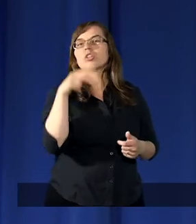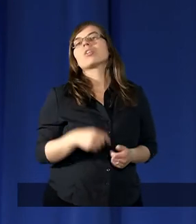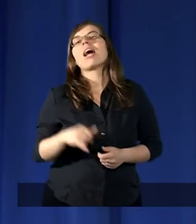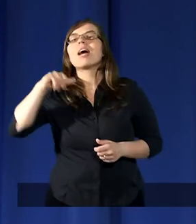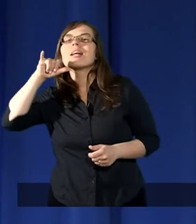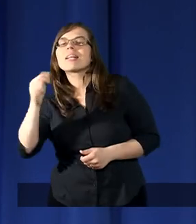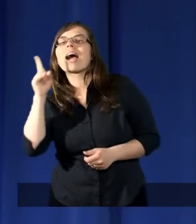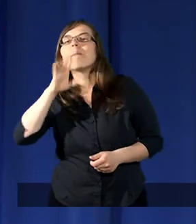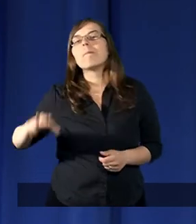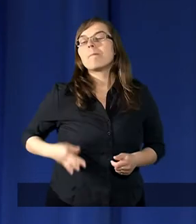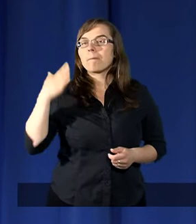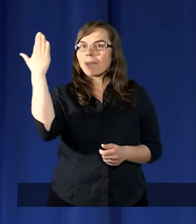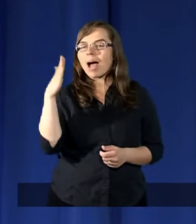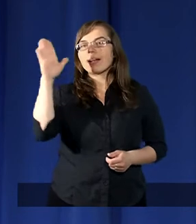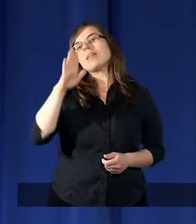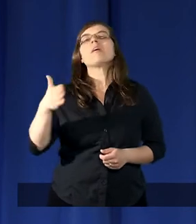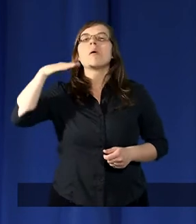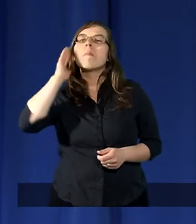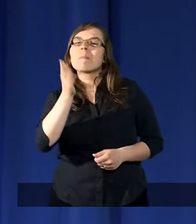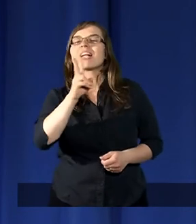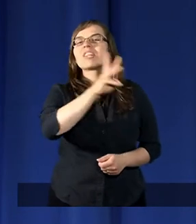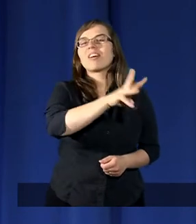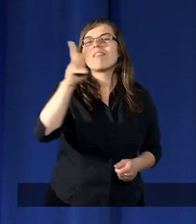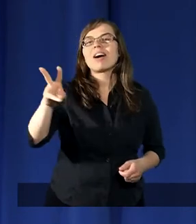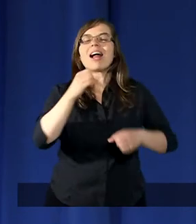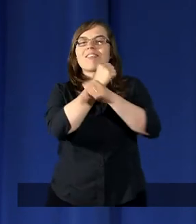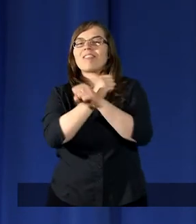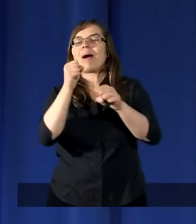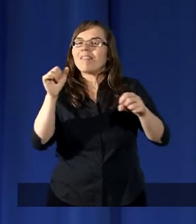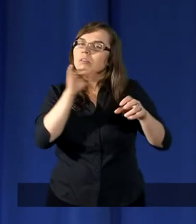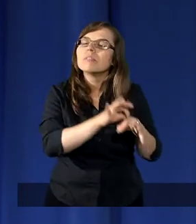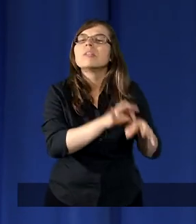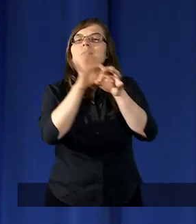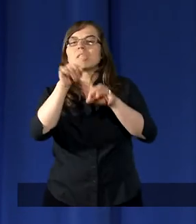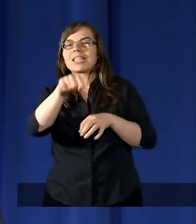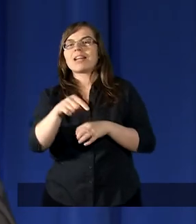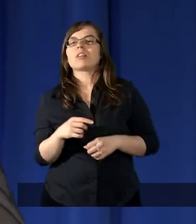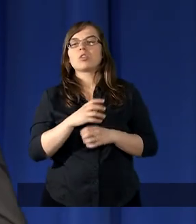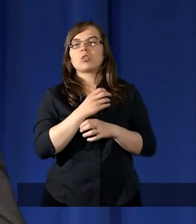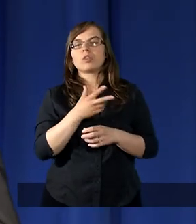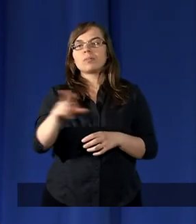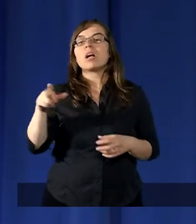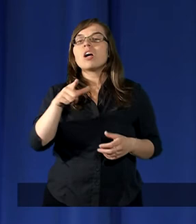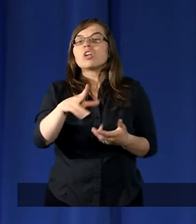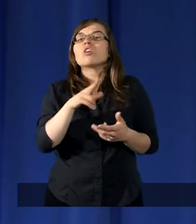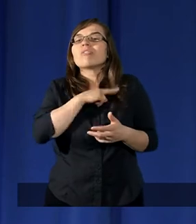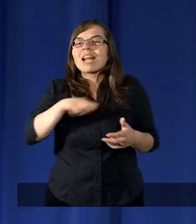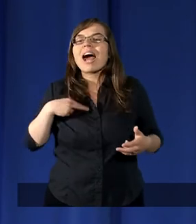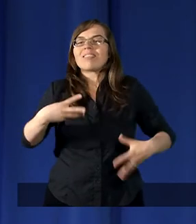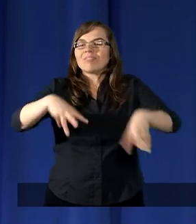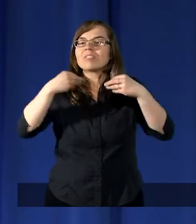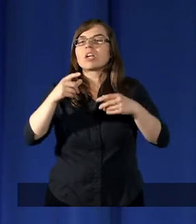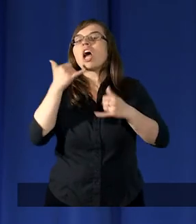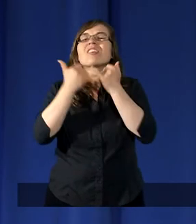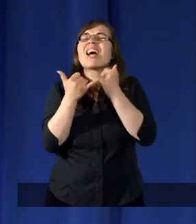jak Pan będzie was wybawiał. W naszym życiu były, a